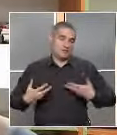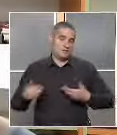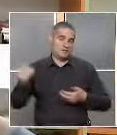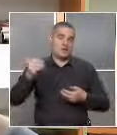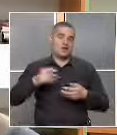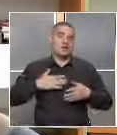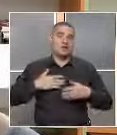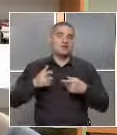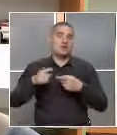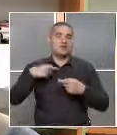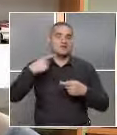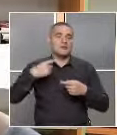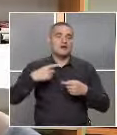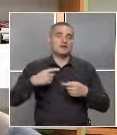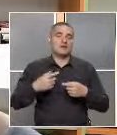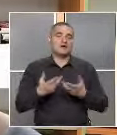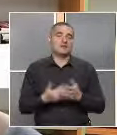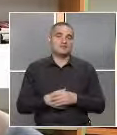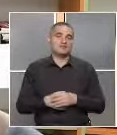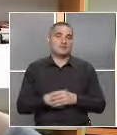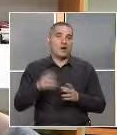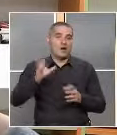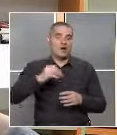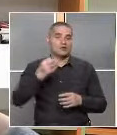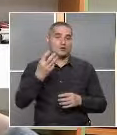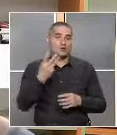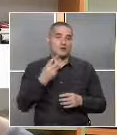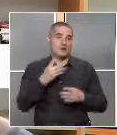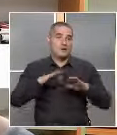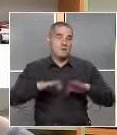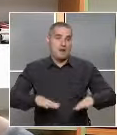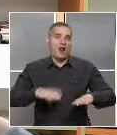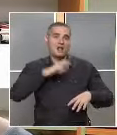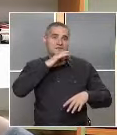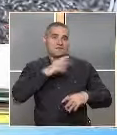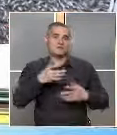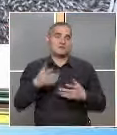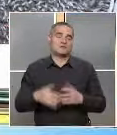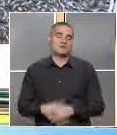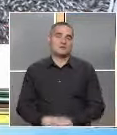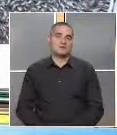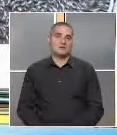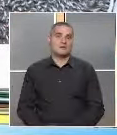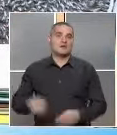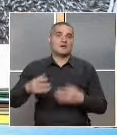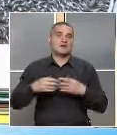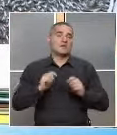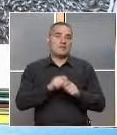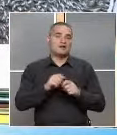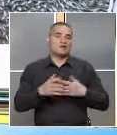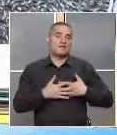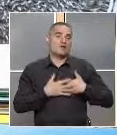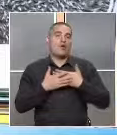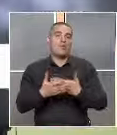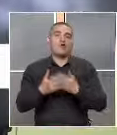такава инициатива сред майките, още от тази малка крехка възраст, да създават любов